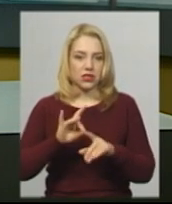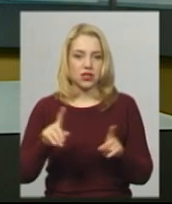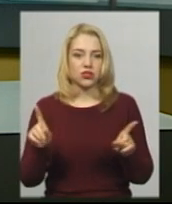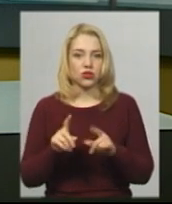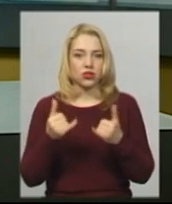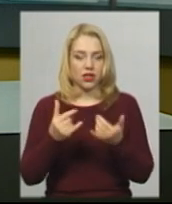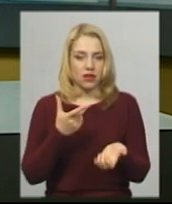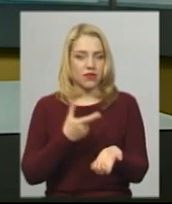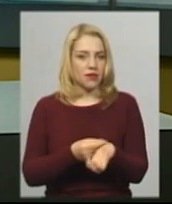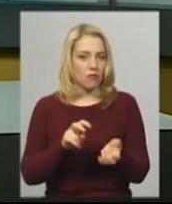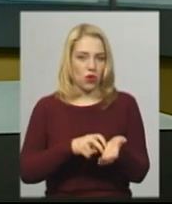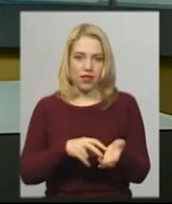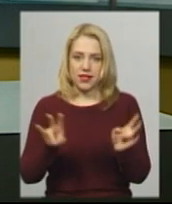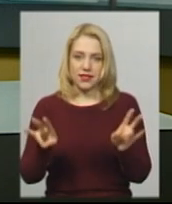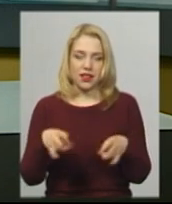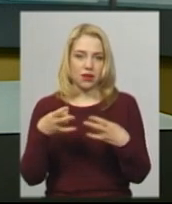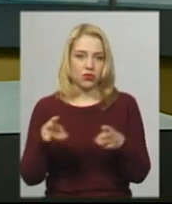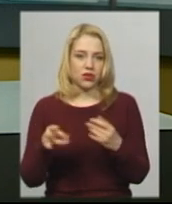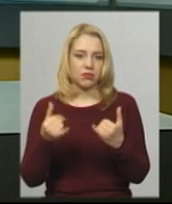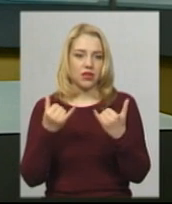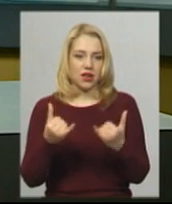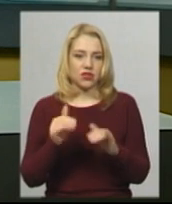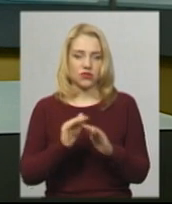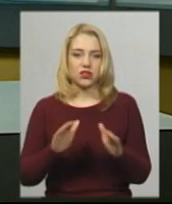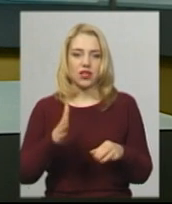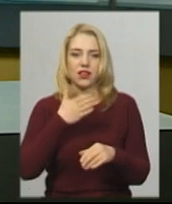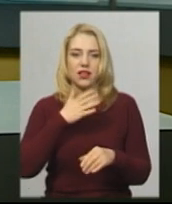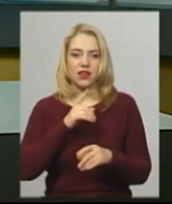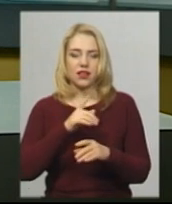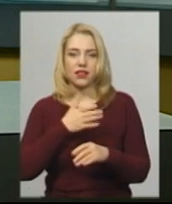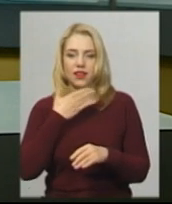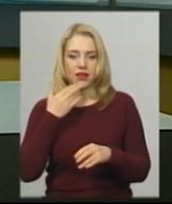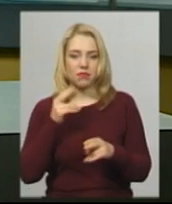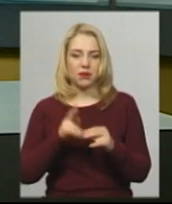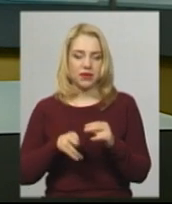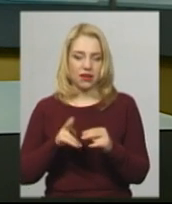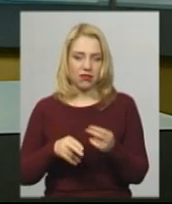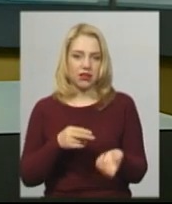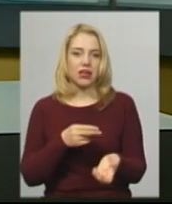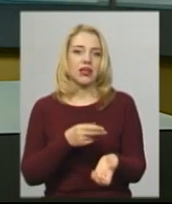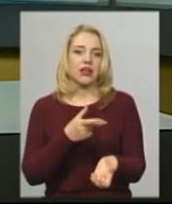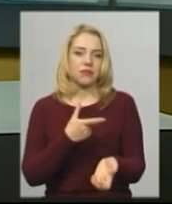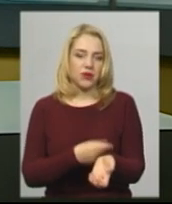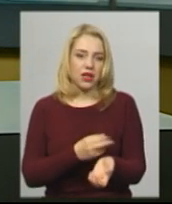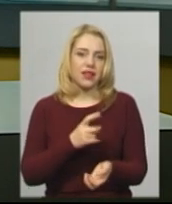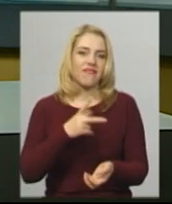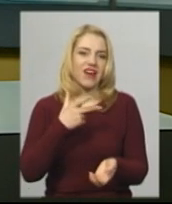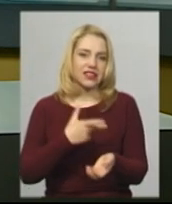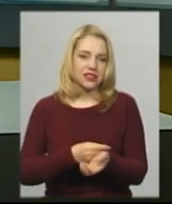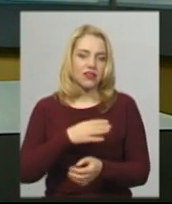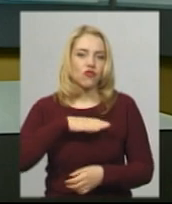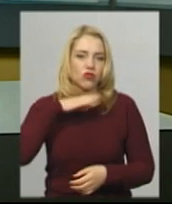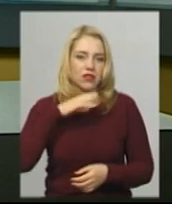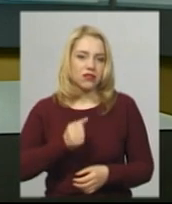вакцинування боятись не потрібно. Наразі дітей не припиняли вакцинувати, а у поліклініках вакцин у достатній кількості.